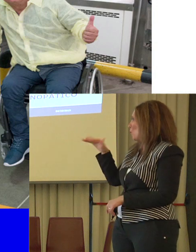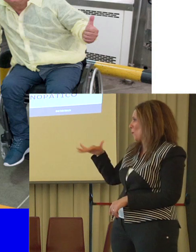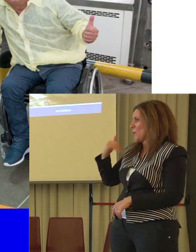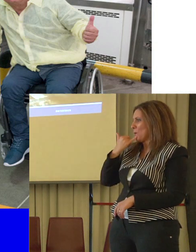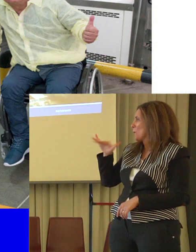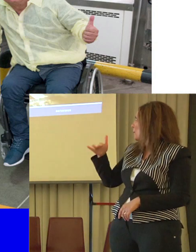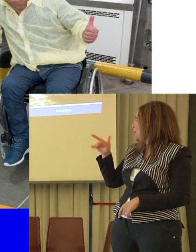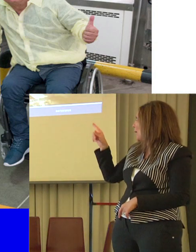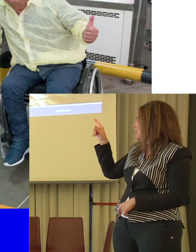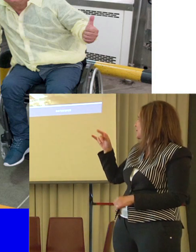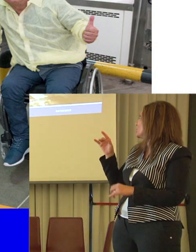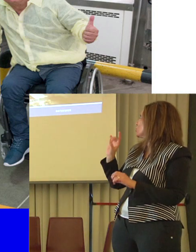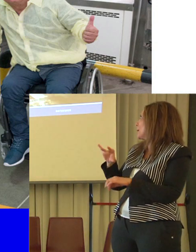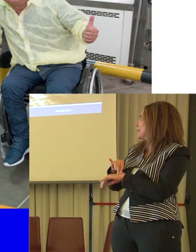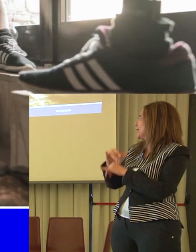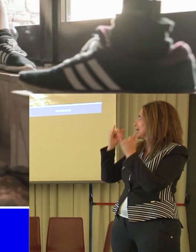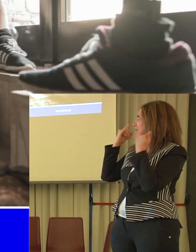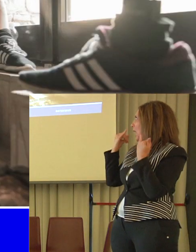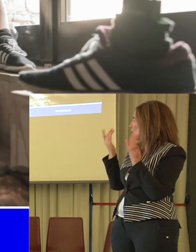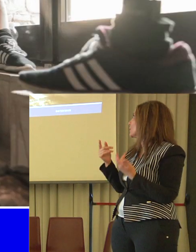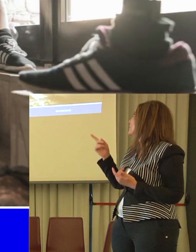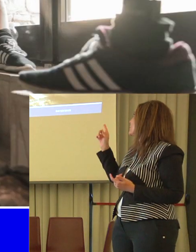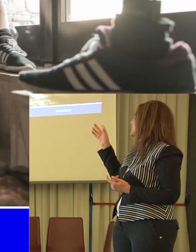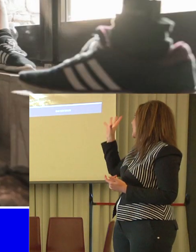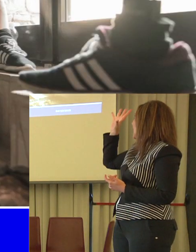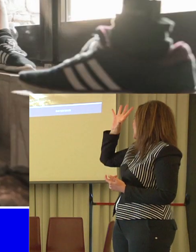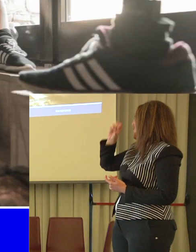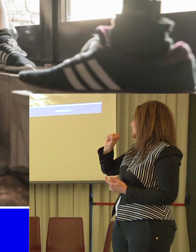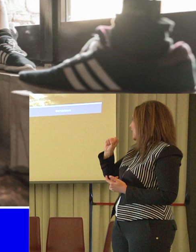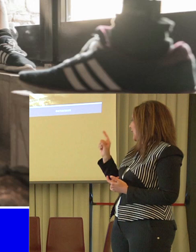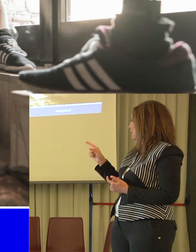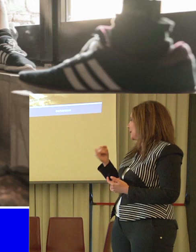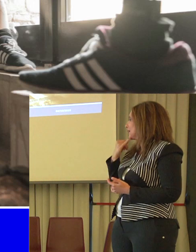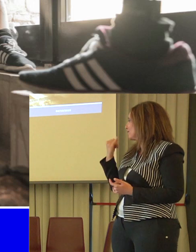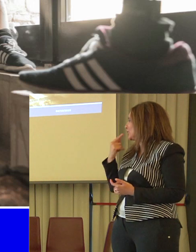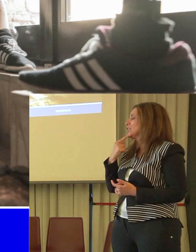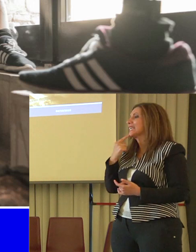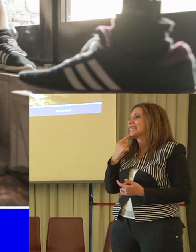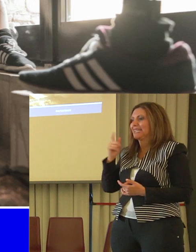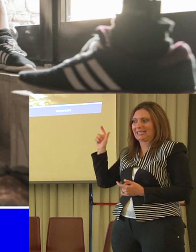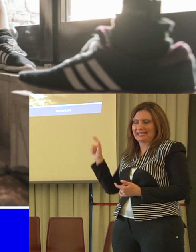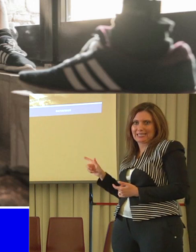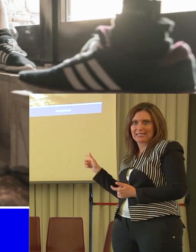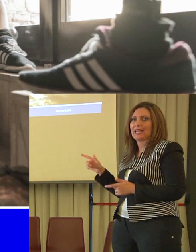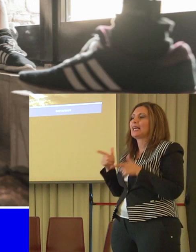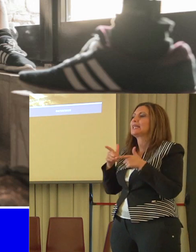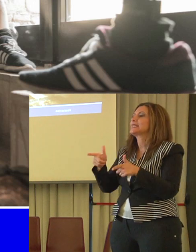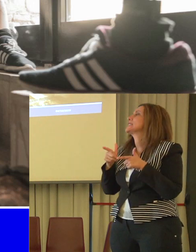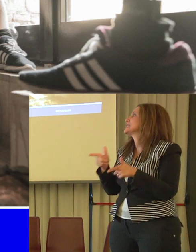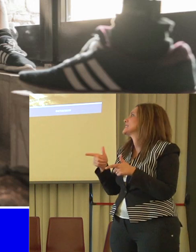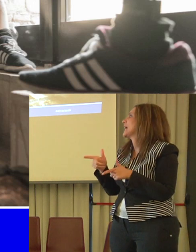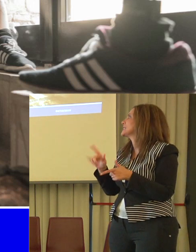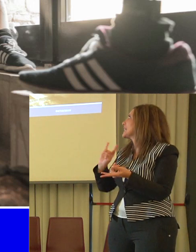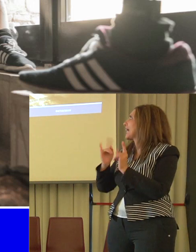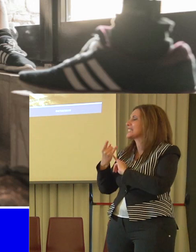anche Down. E beh qui, voglio dire, è facile capire chi è qui. Questa è una delle stanze del